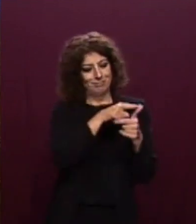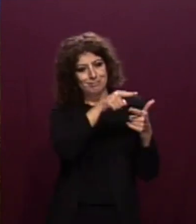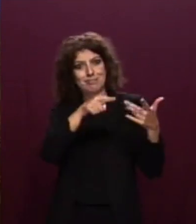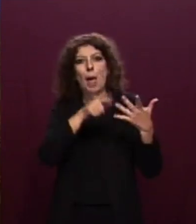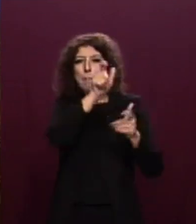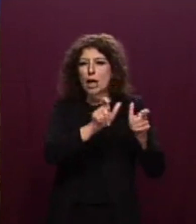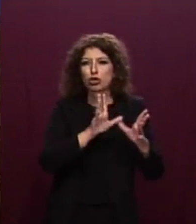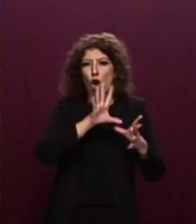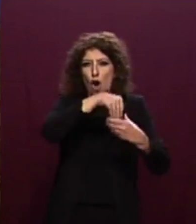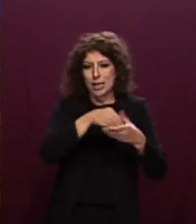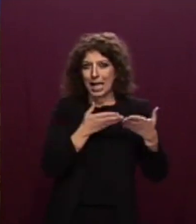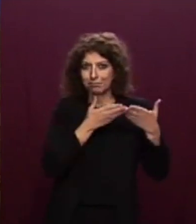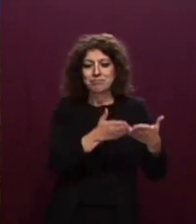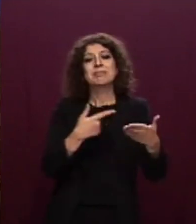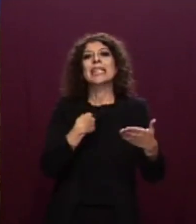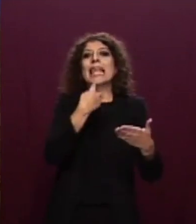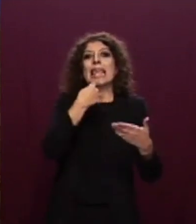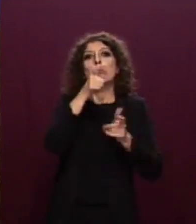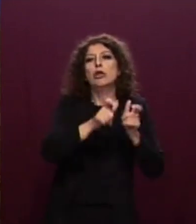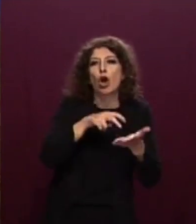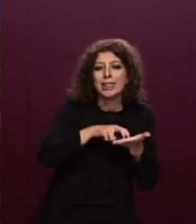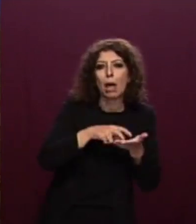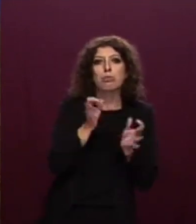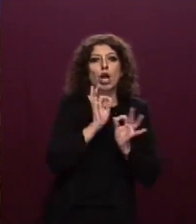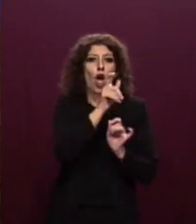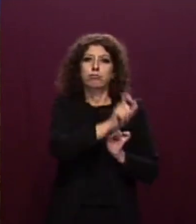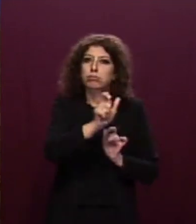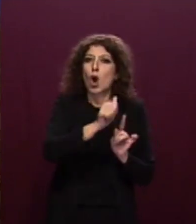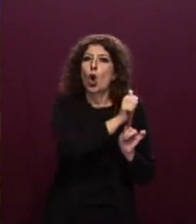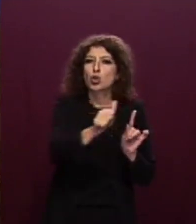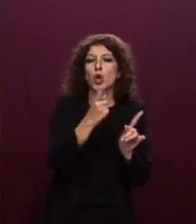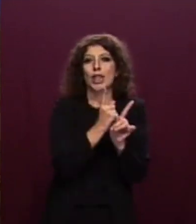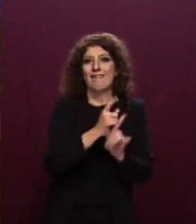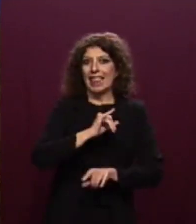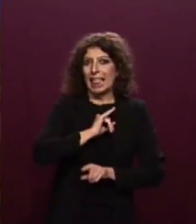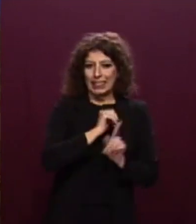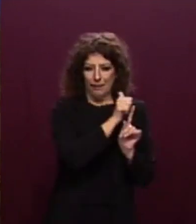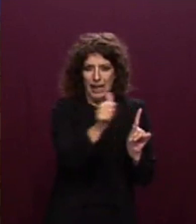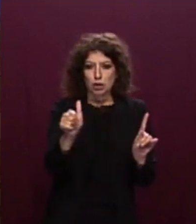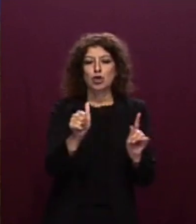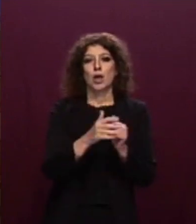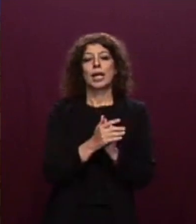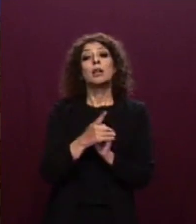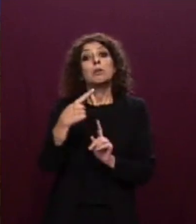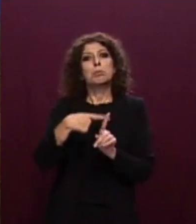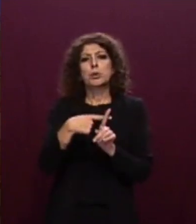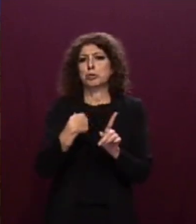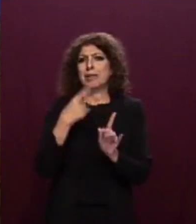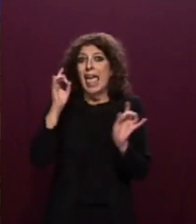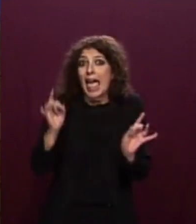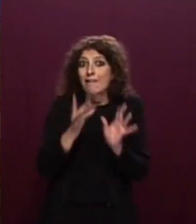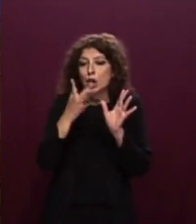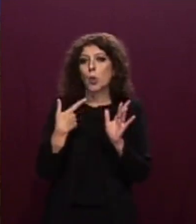vulnerabilità, nonché sulle aree marine in cui la stessa aveva operato e sulle eventuali richieste di protezione internazionale.